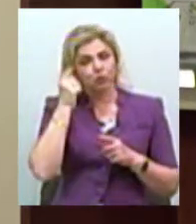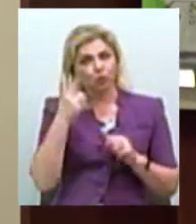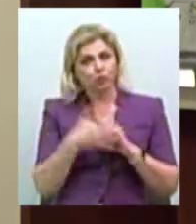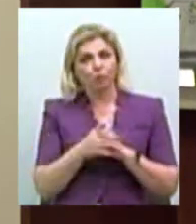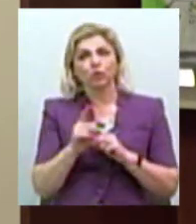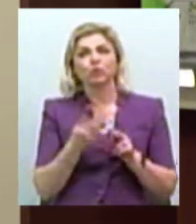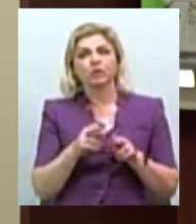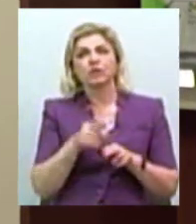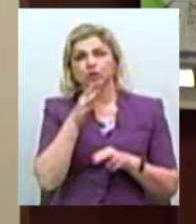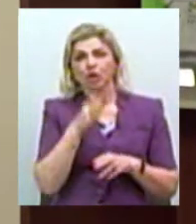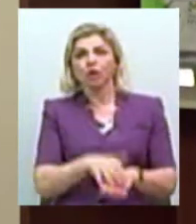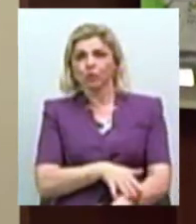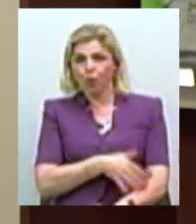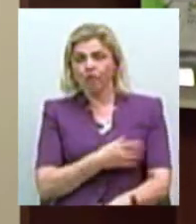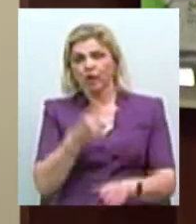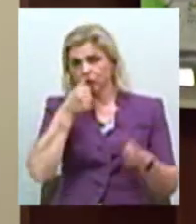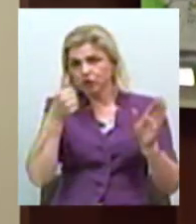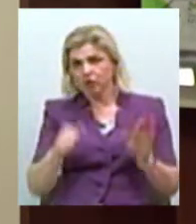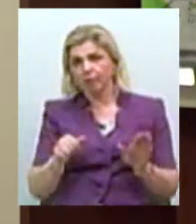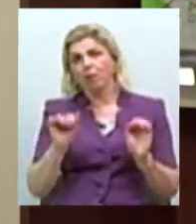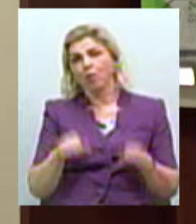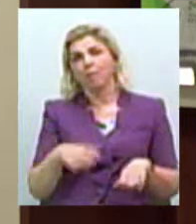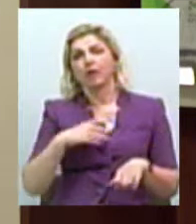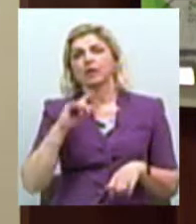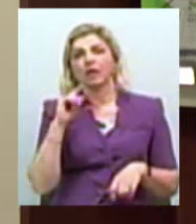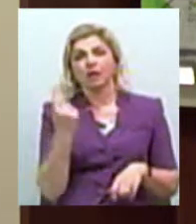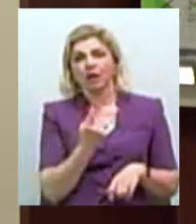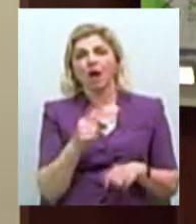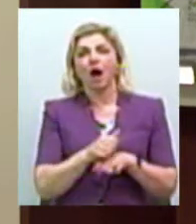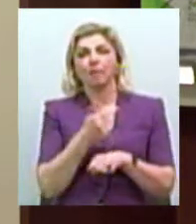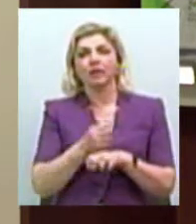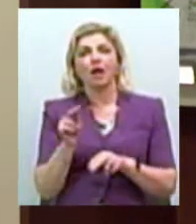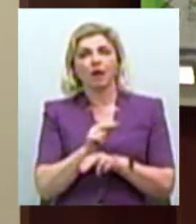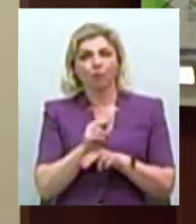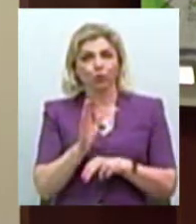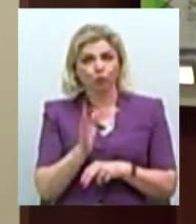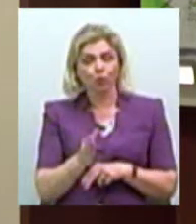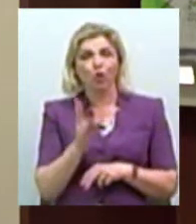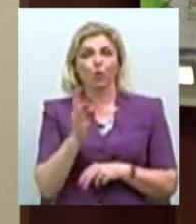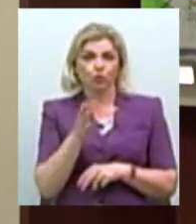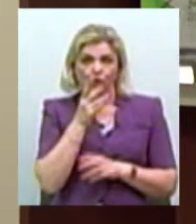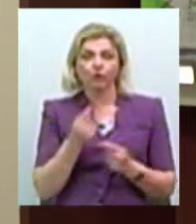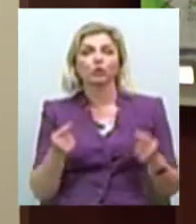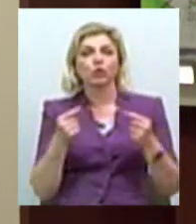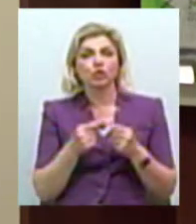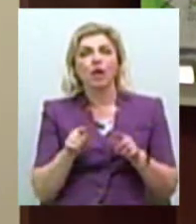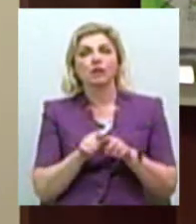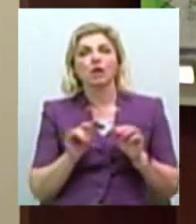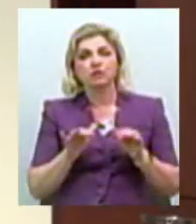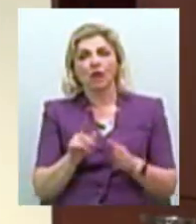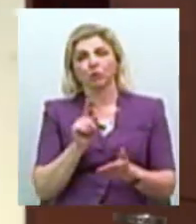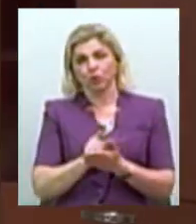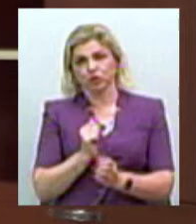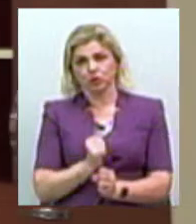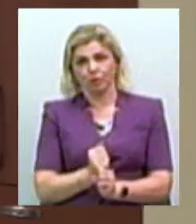достатньо довго, це пів року, рік, думаю, по цей капітальний ремонт буде йти. Але водночас такі заходи ми маємо зробити.